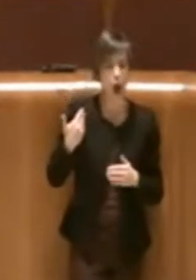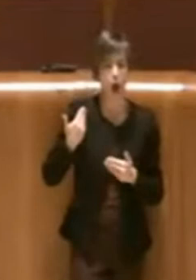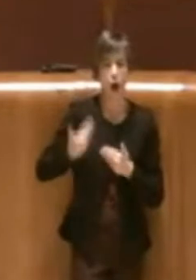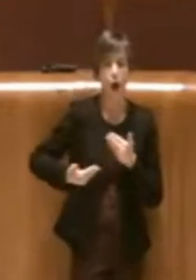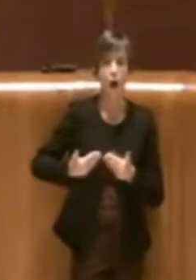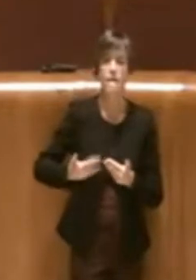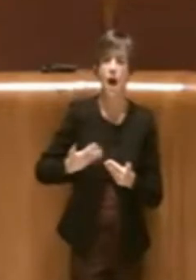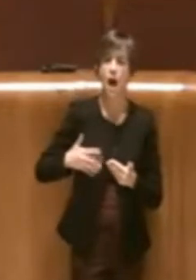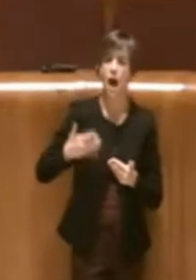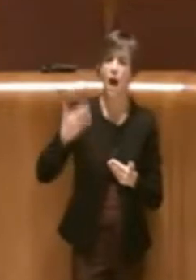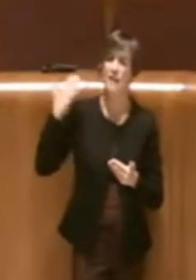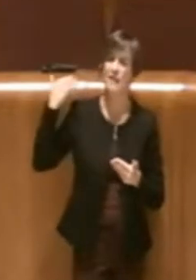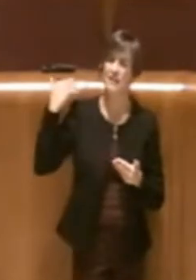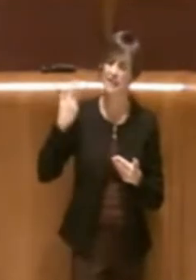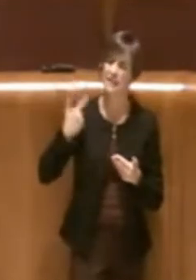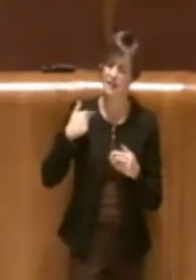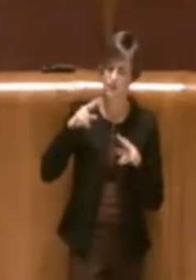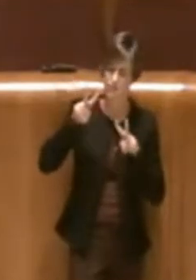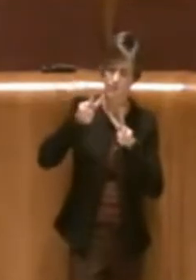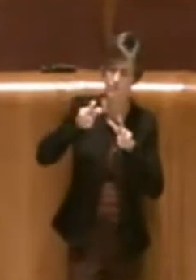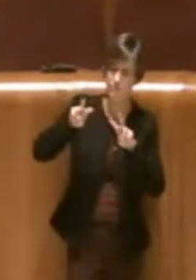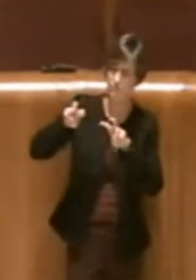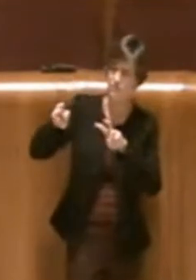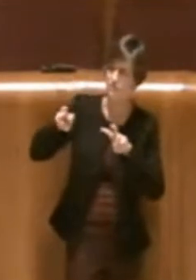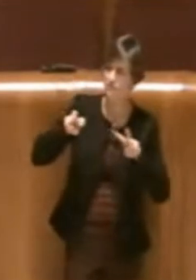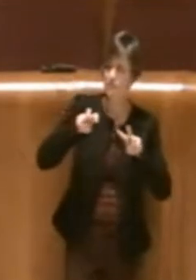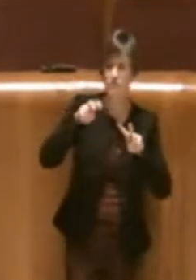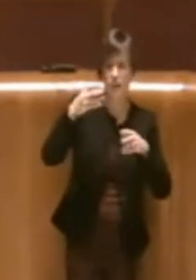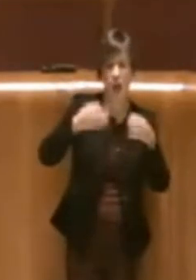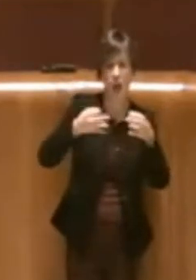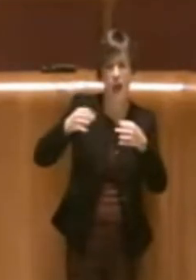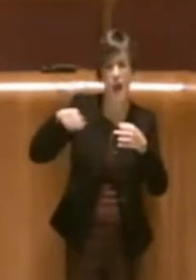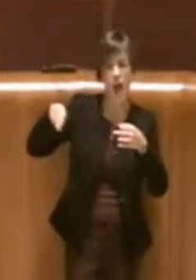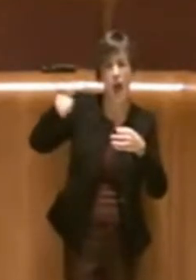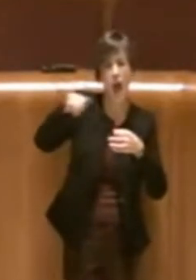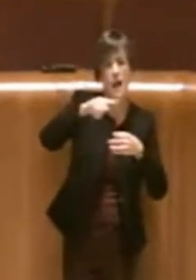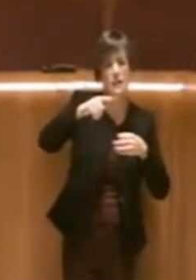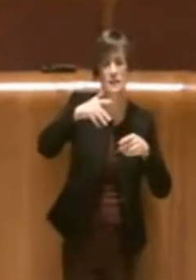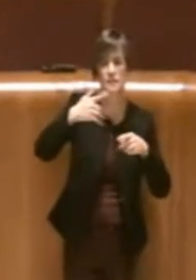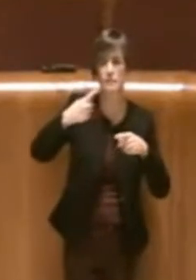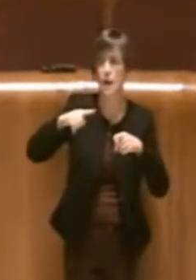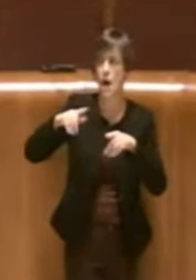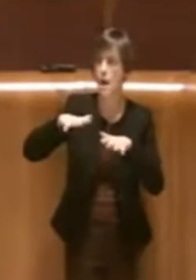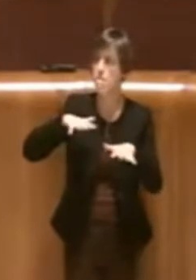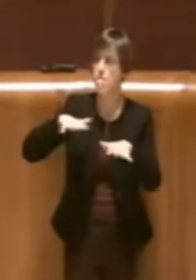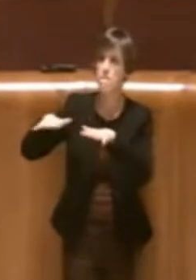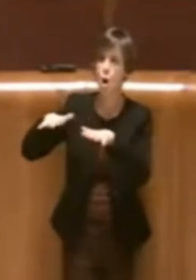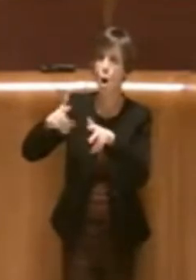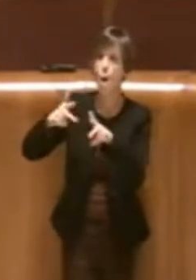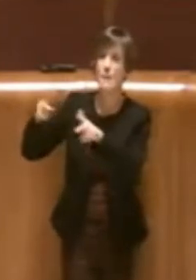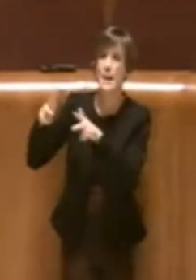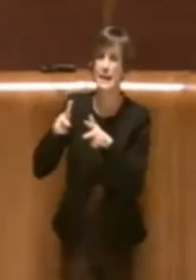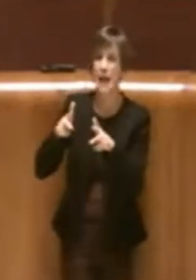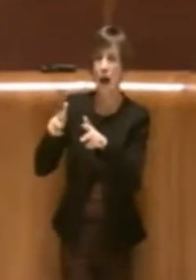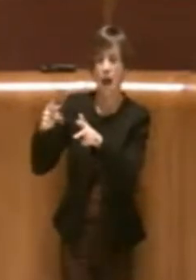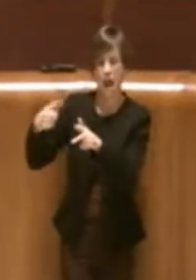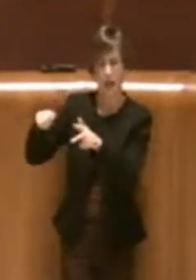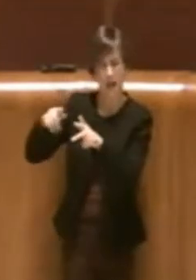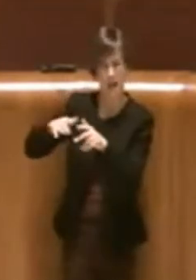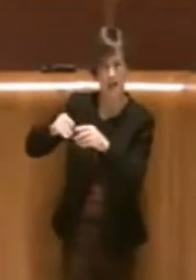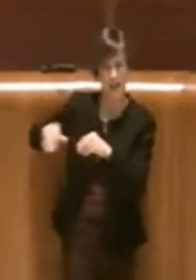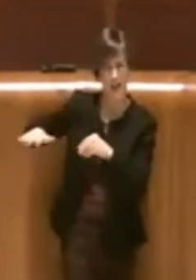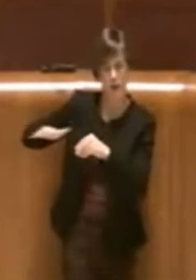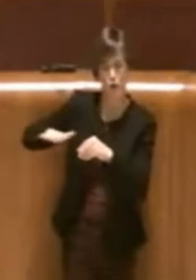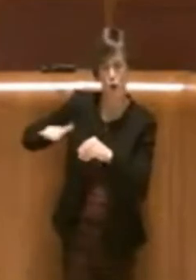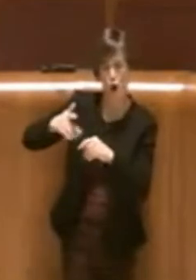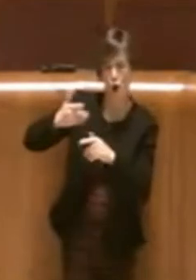esame, di analisi di quella che è la mobilità su quel territorio appunto tra San Giovanni e